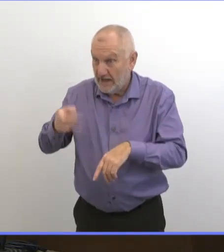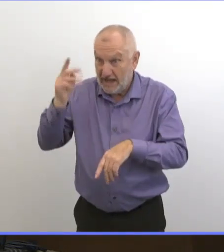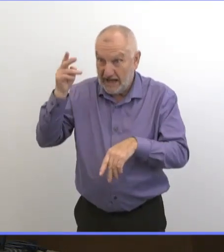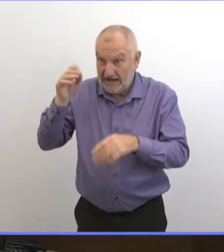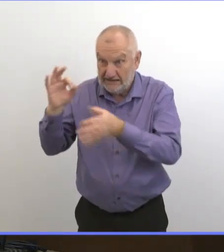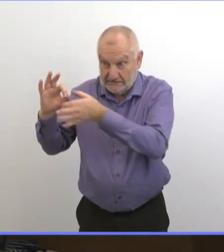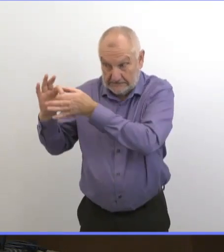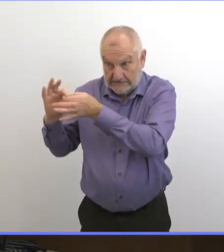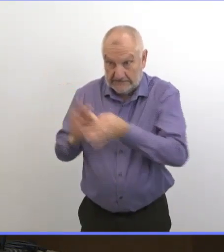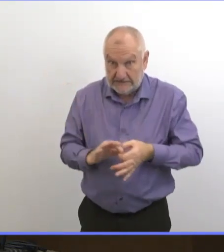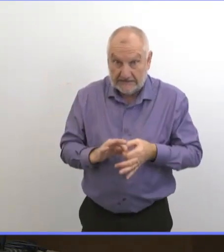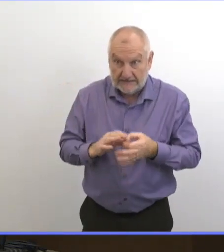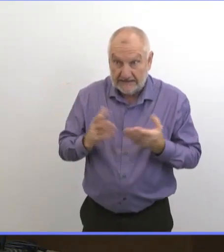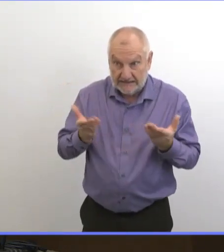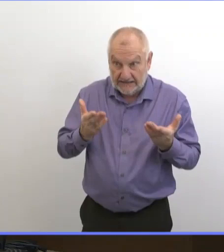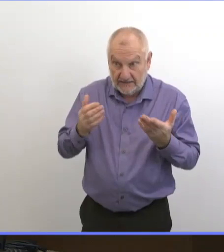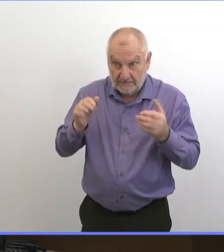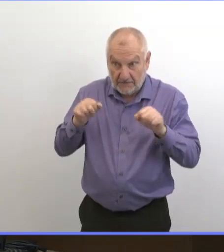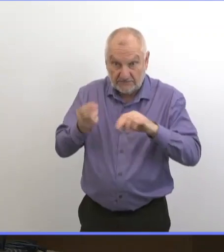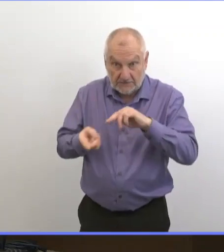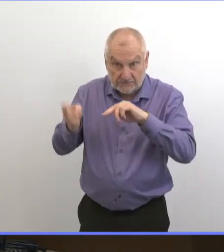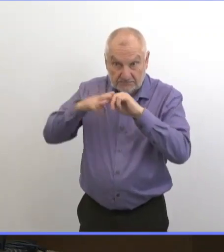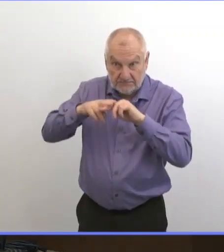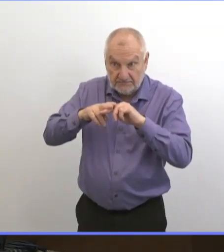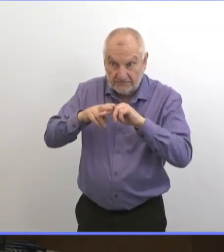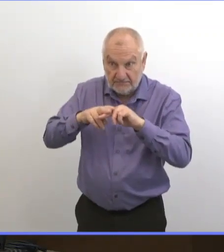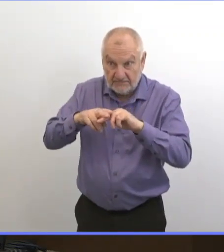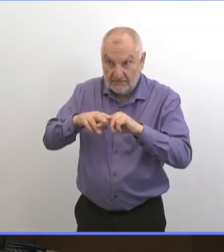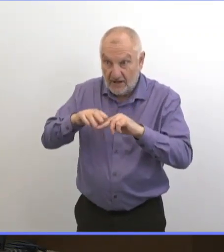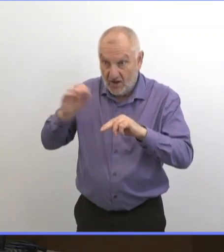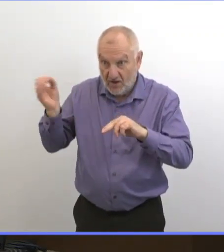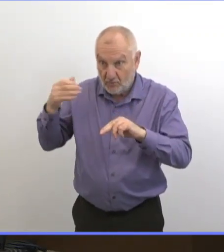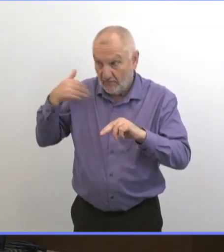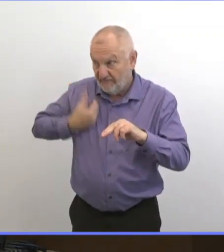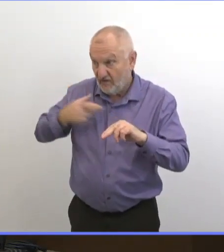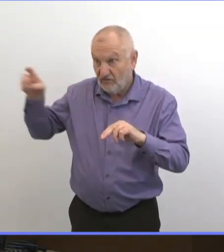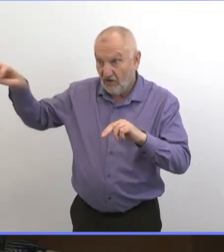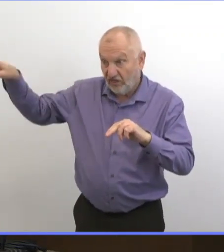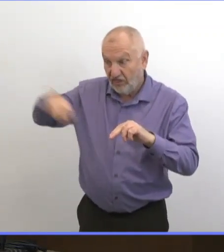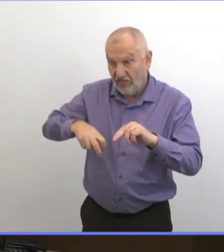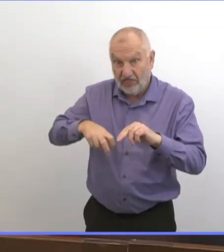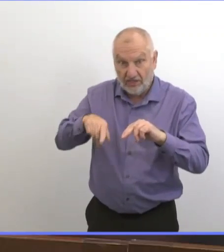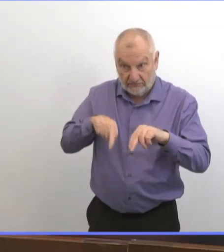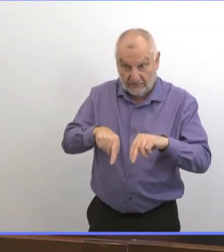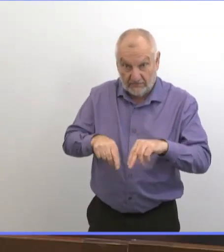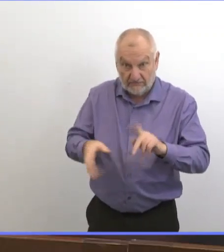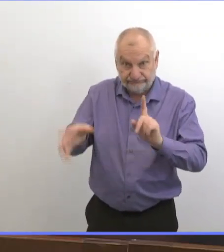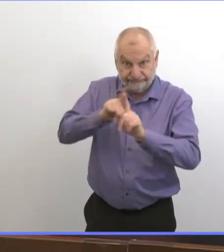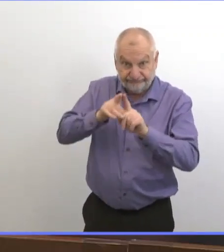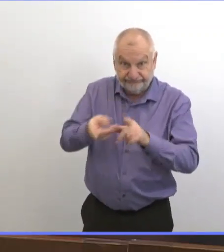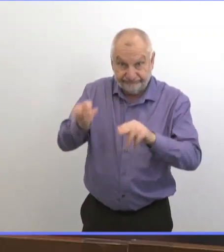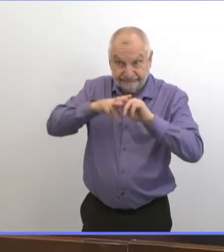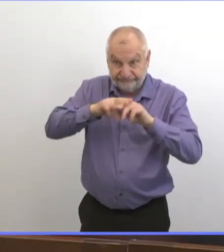Qu'est-ce que ça veut dire par rapport à nos chiffres ? Est-ce qu'il y a des impacts liés au voyage ?